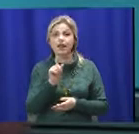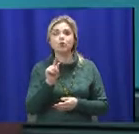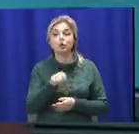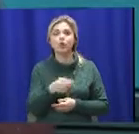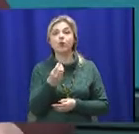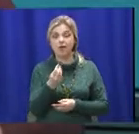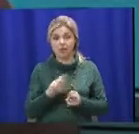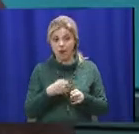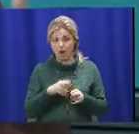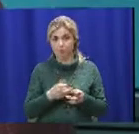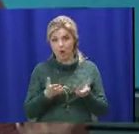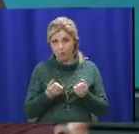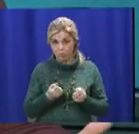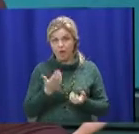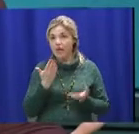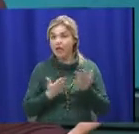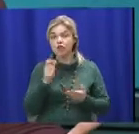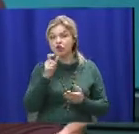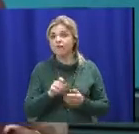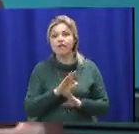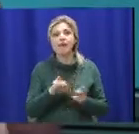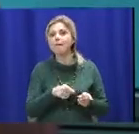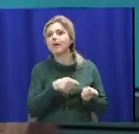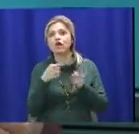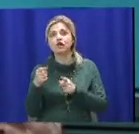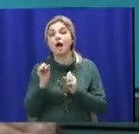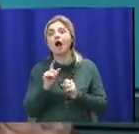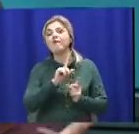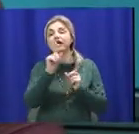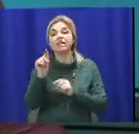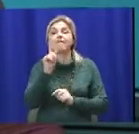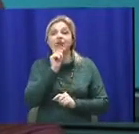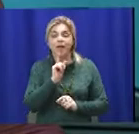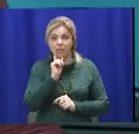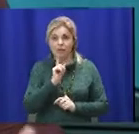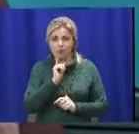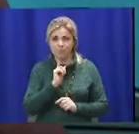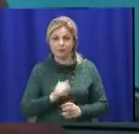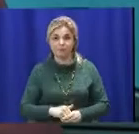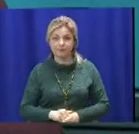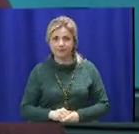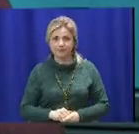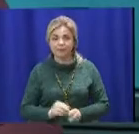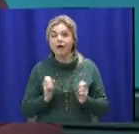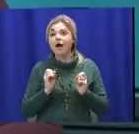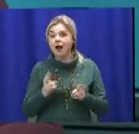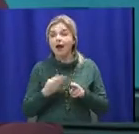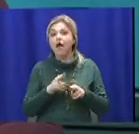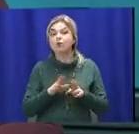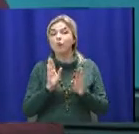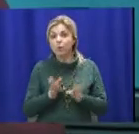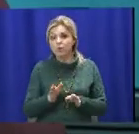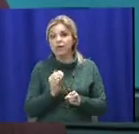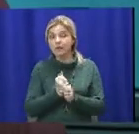пришли к себе. Если человек туда не переезжает, а едет на какое-то время. Как это будет прописано,